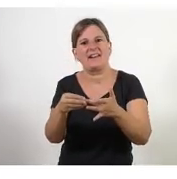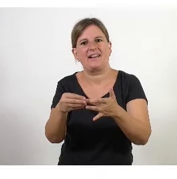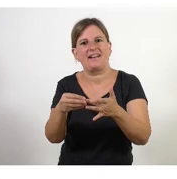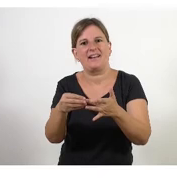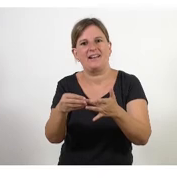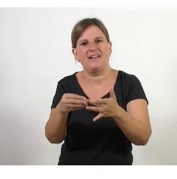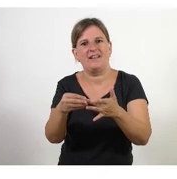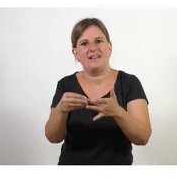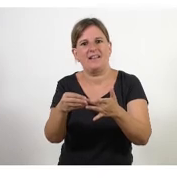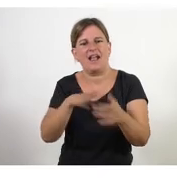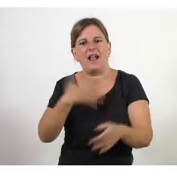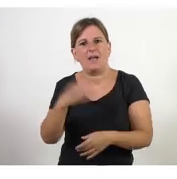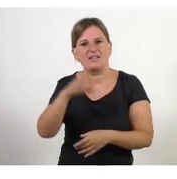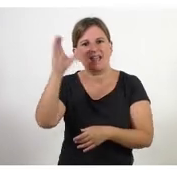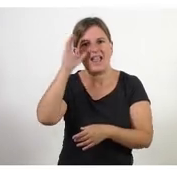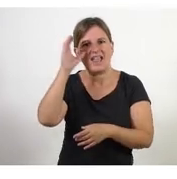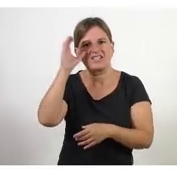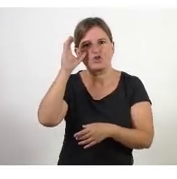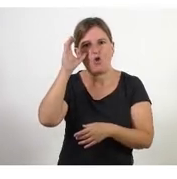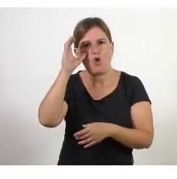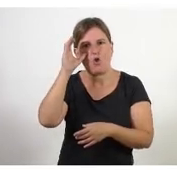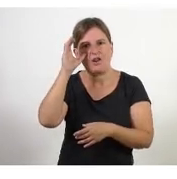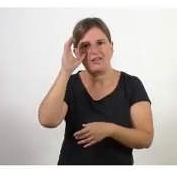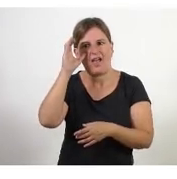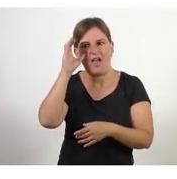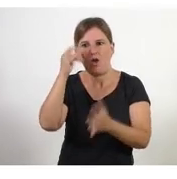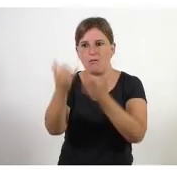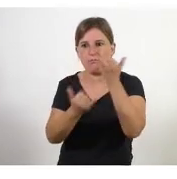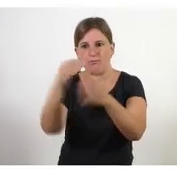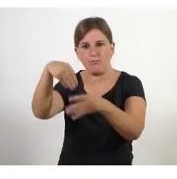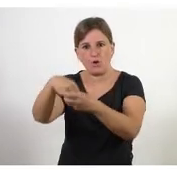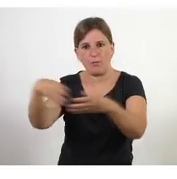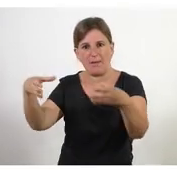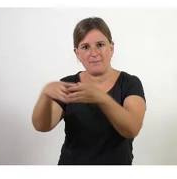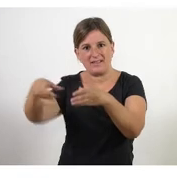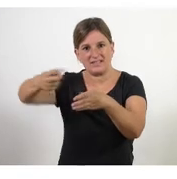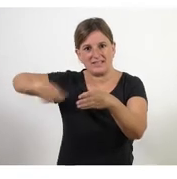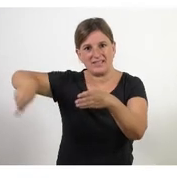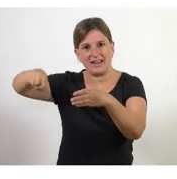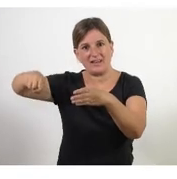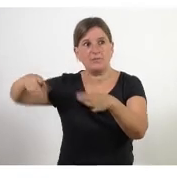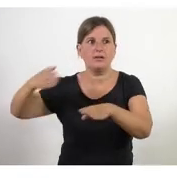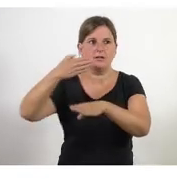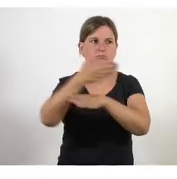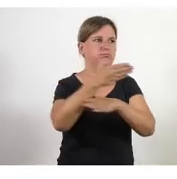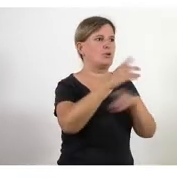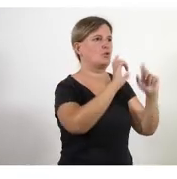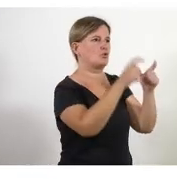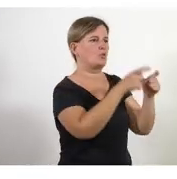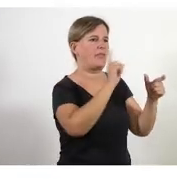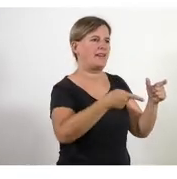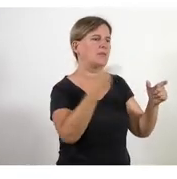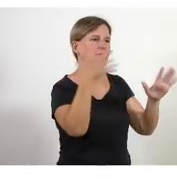escoltar els obstacles que viuen els equips i anar a junta directiva a dir